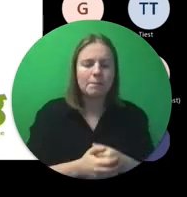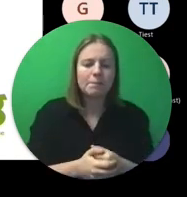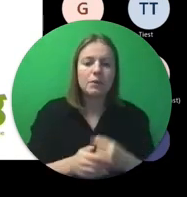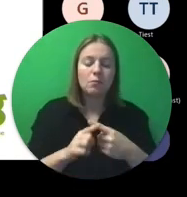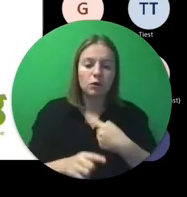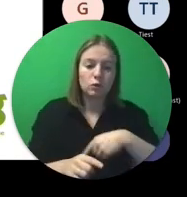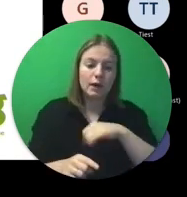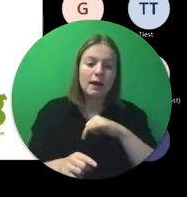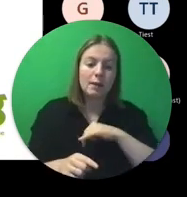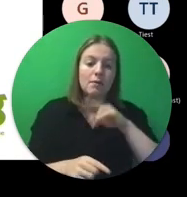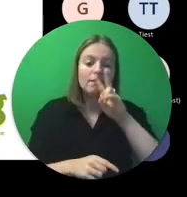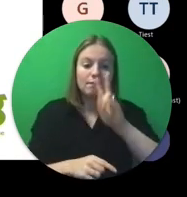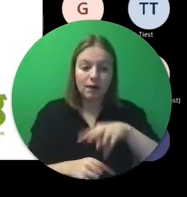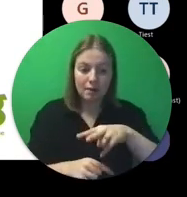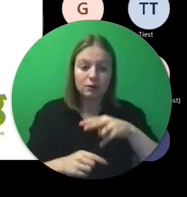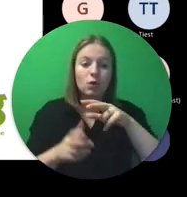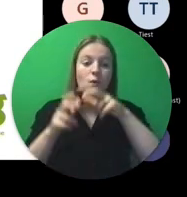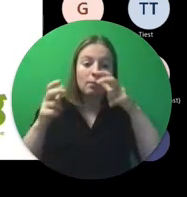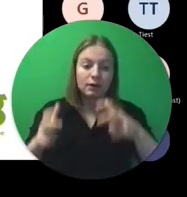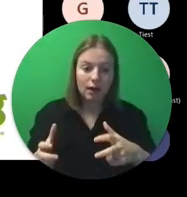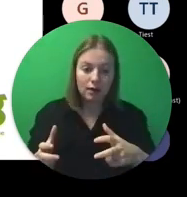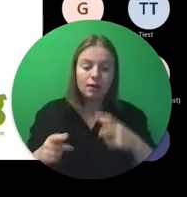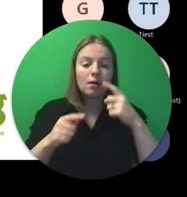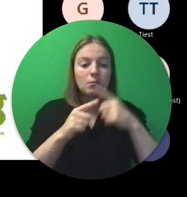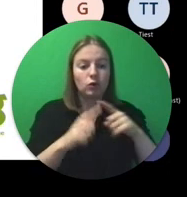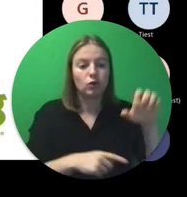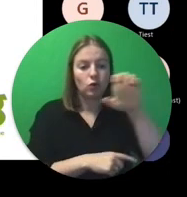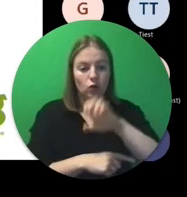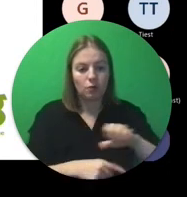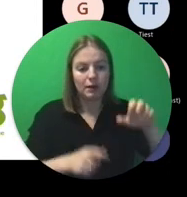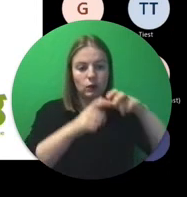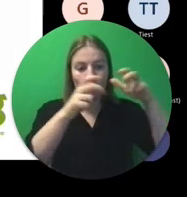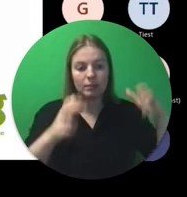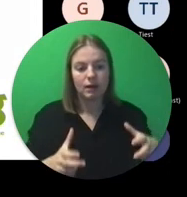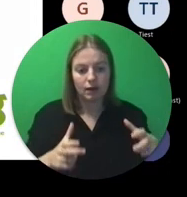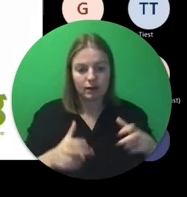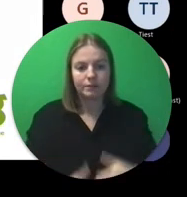zowel een Vlaamse website als een Europese.